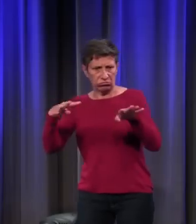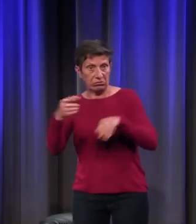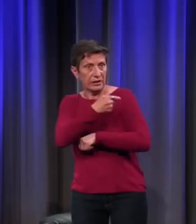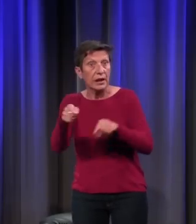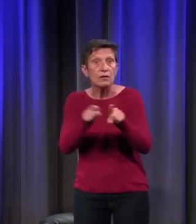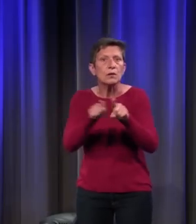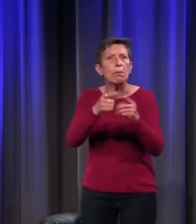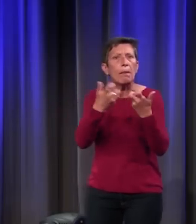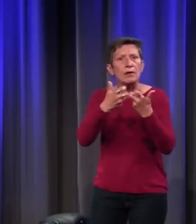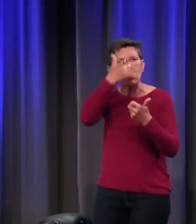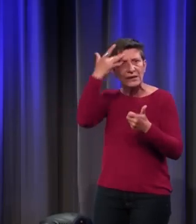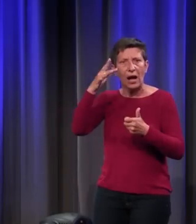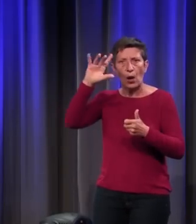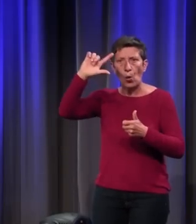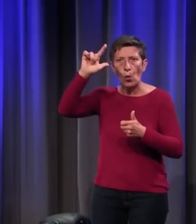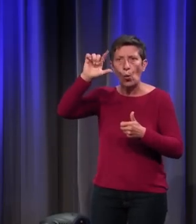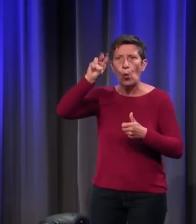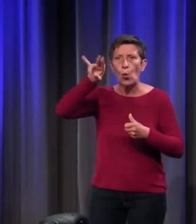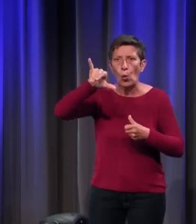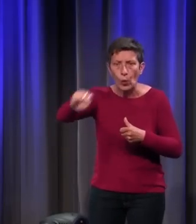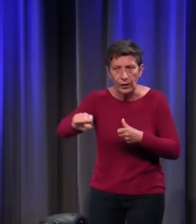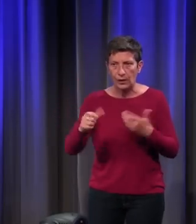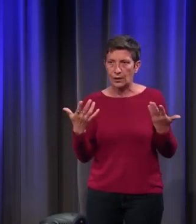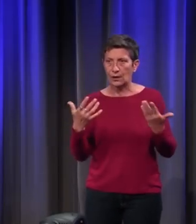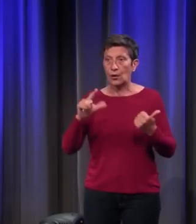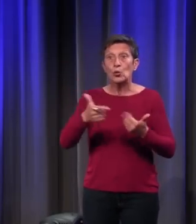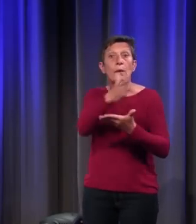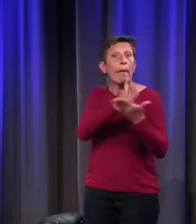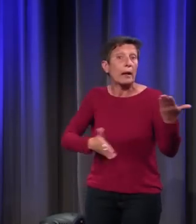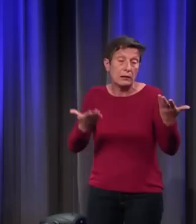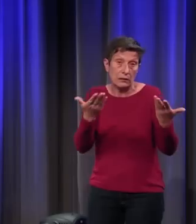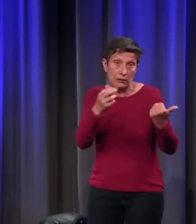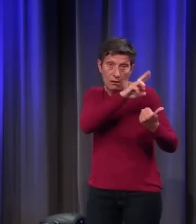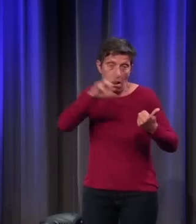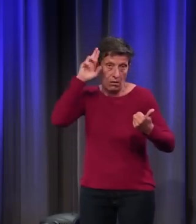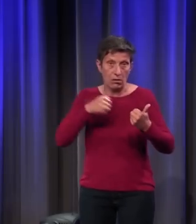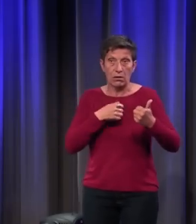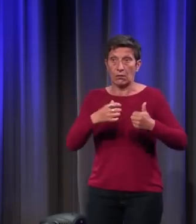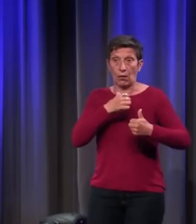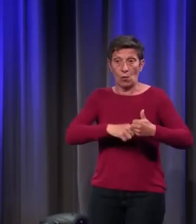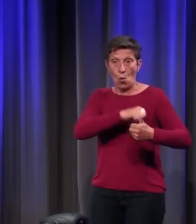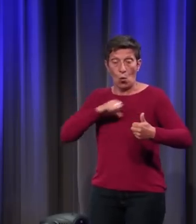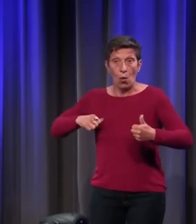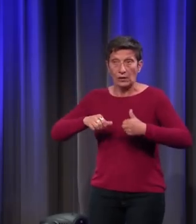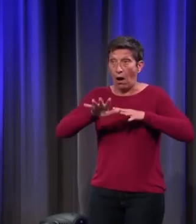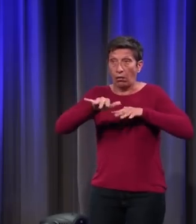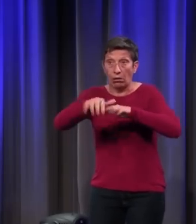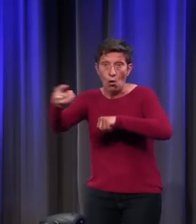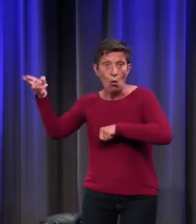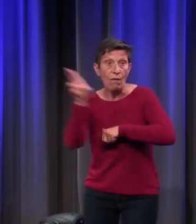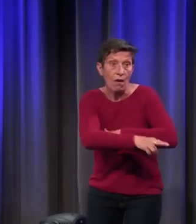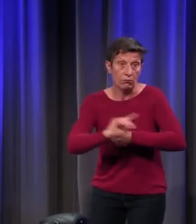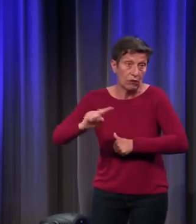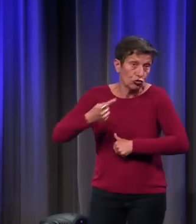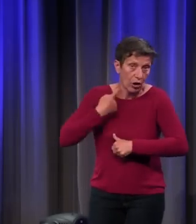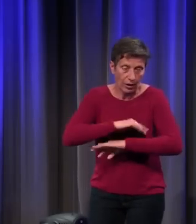Saint-Louis, dans la deuxième partie de son règne, après son retour de croisade, croisade malheureuse qui a échoué,